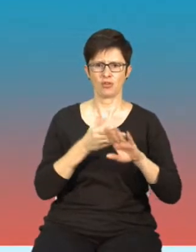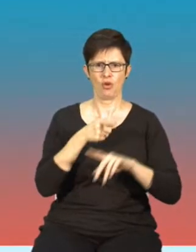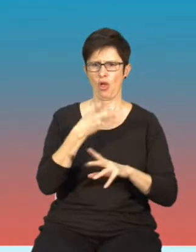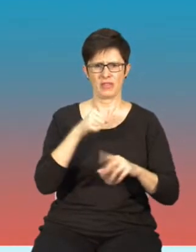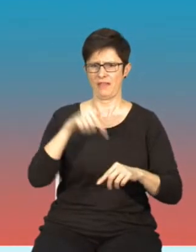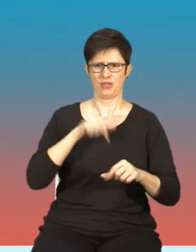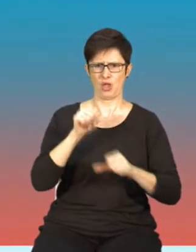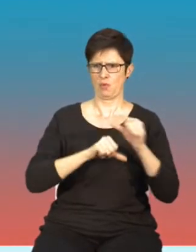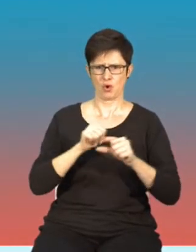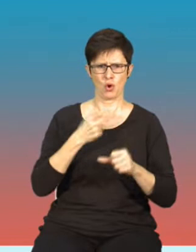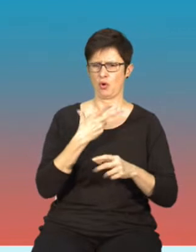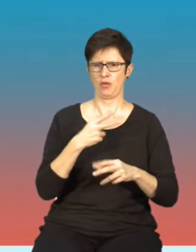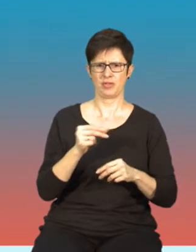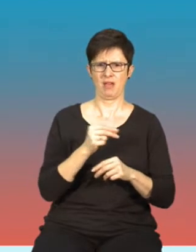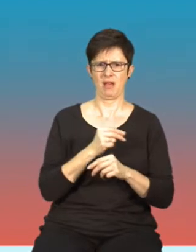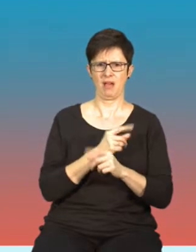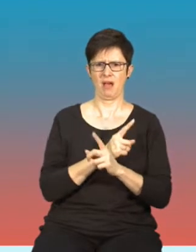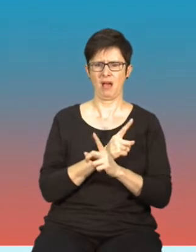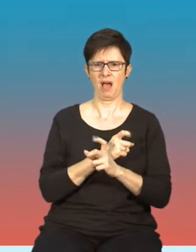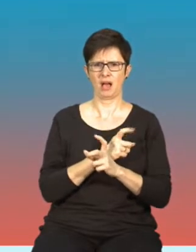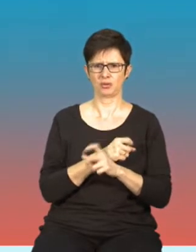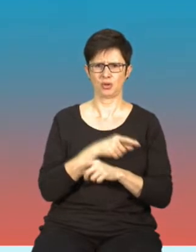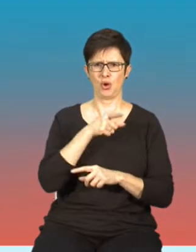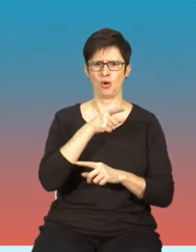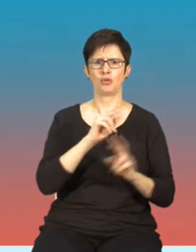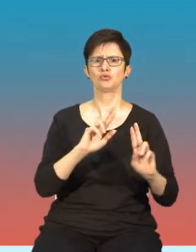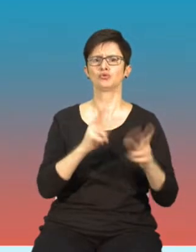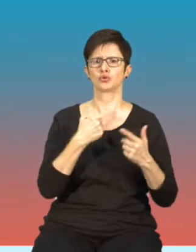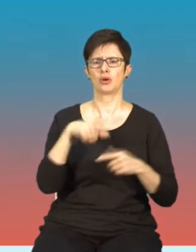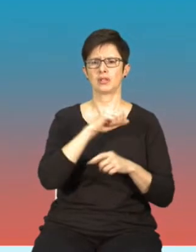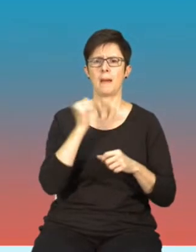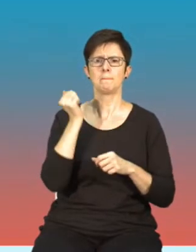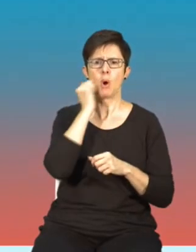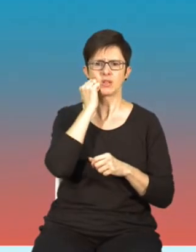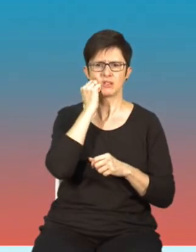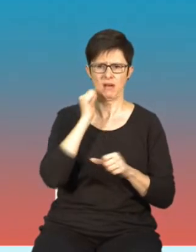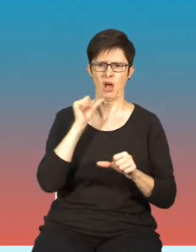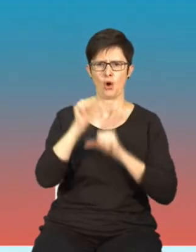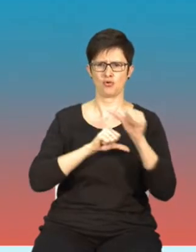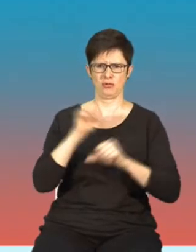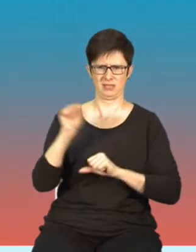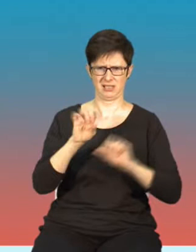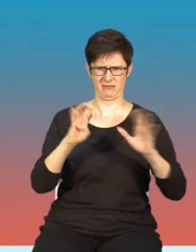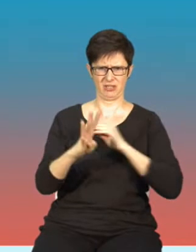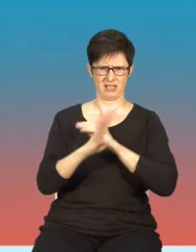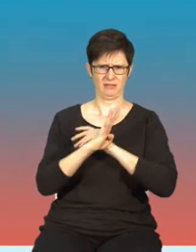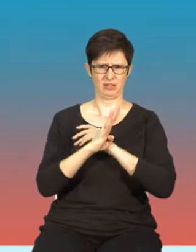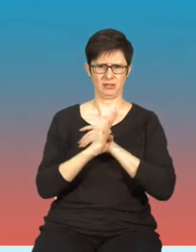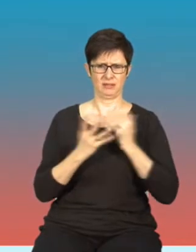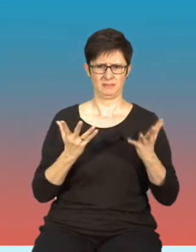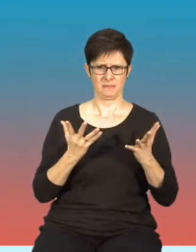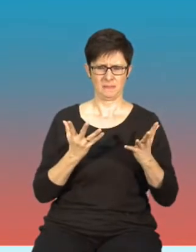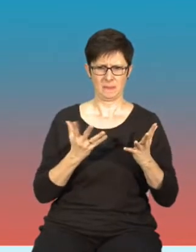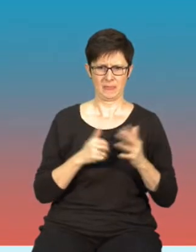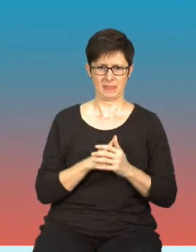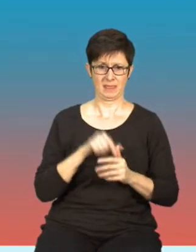pochodzi ono z Austrii, pochodzi ono z Moskwy z lat dziewięćdziesiątych i w